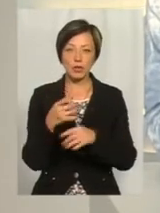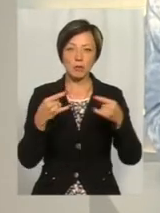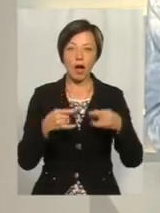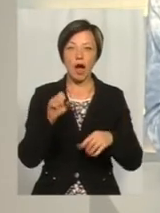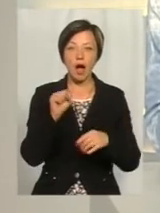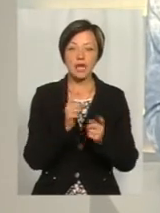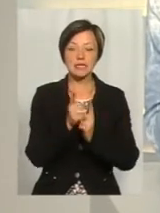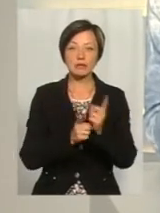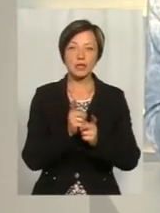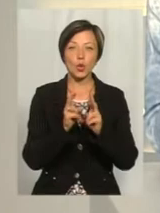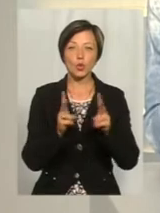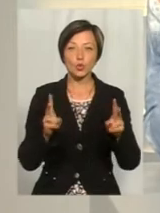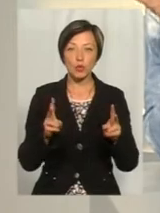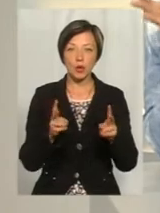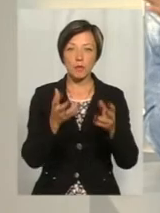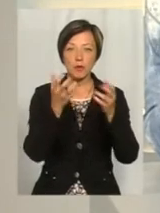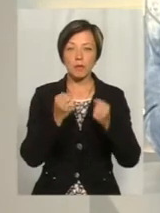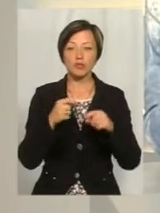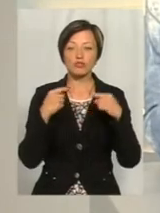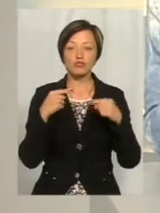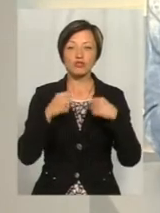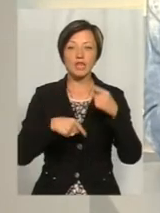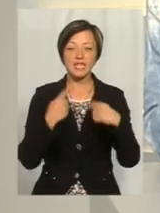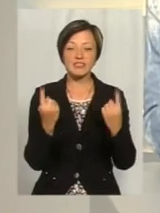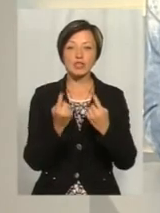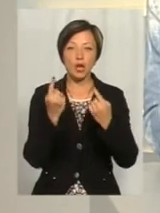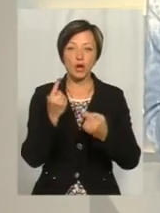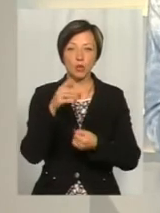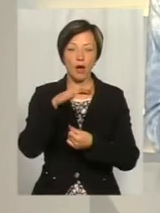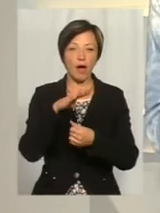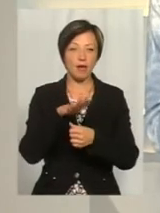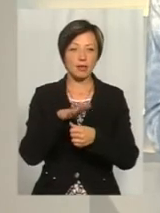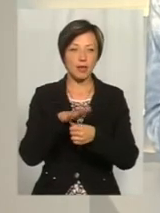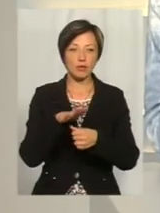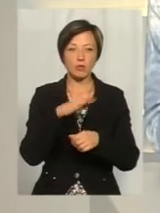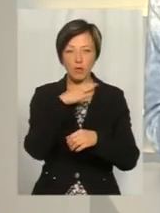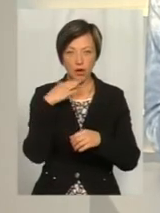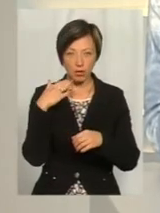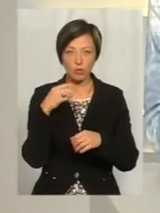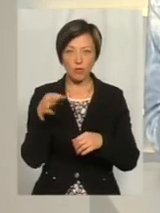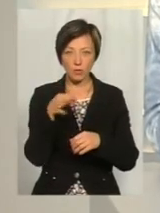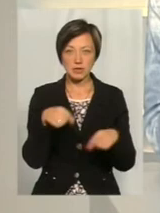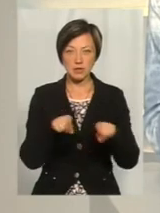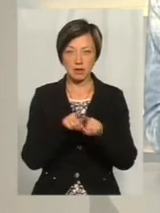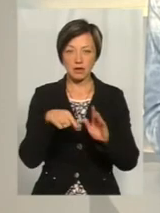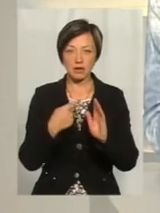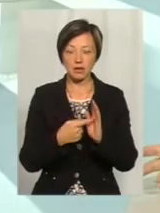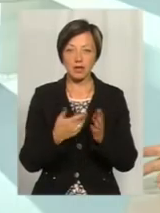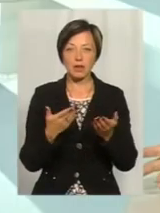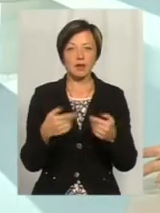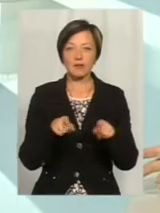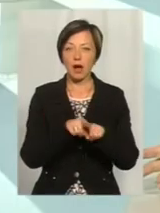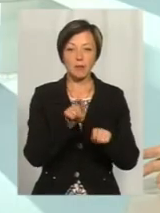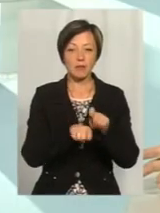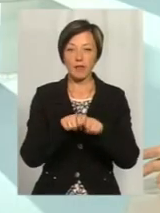А стосується зміни тих, хто приймає сигнал через звичайну антенну. А таких в області багато? Те, що якби вимірювань